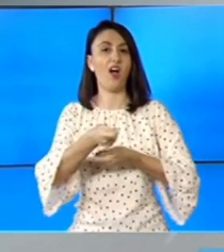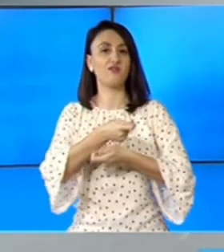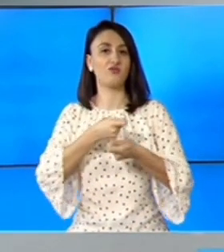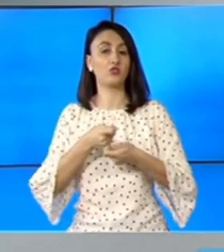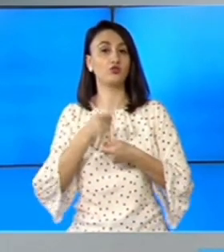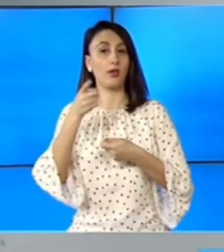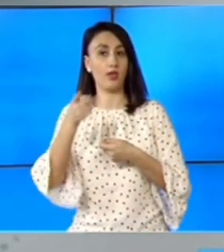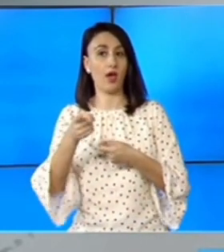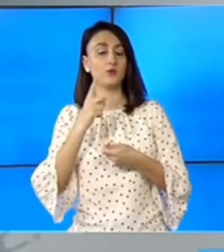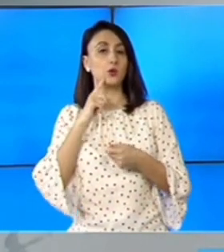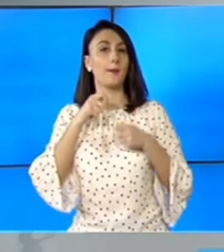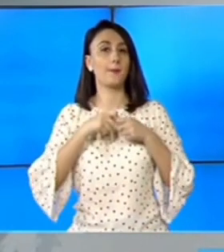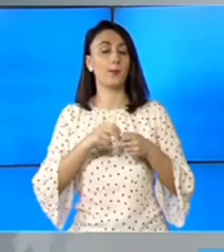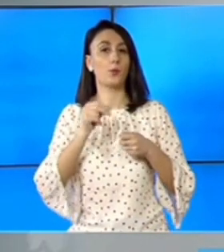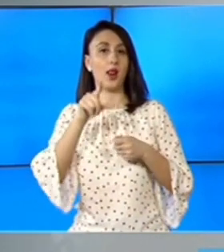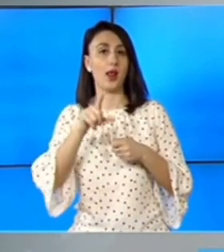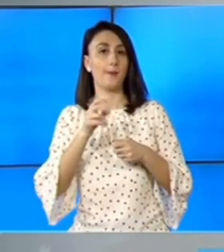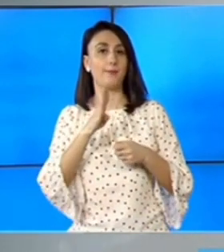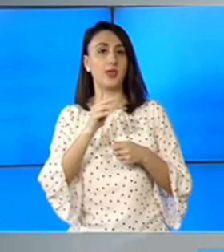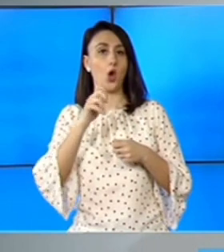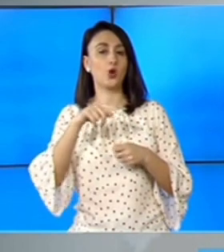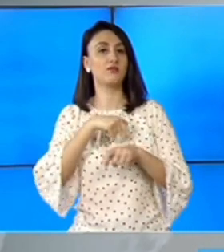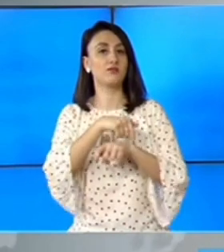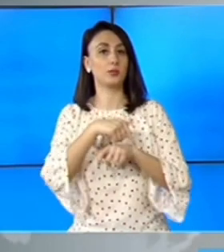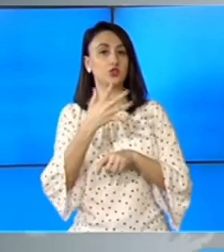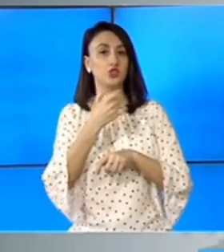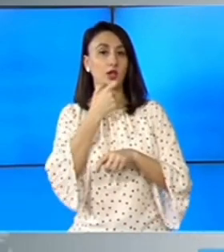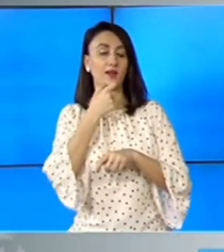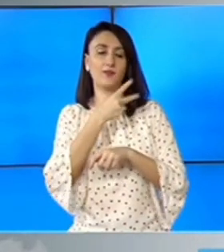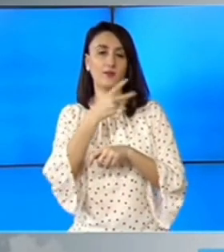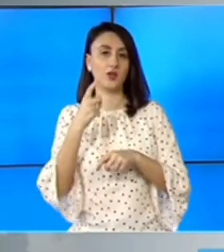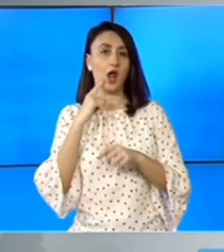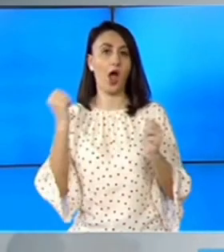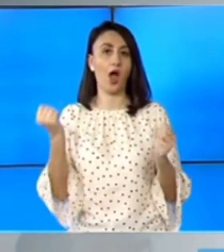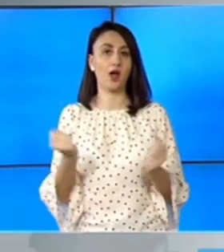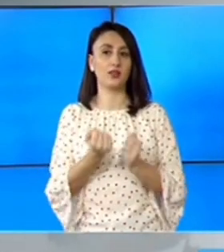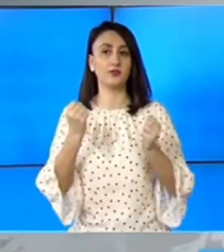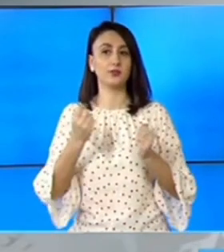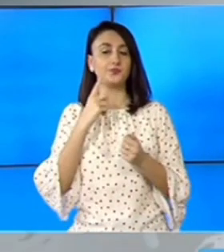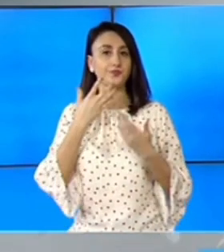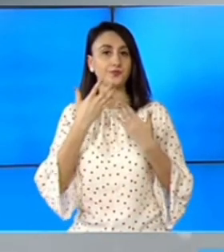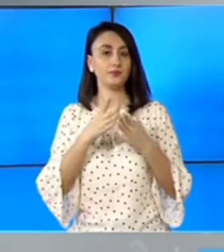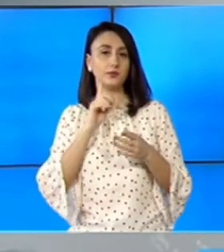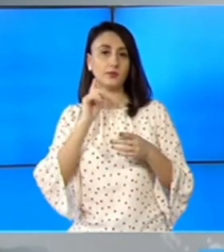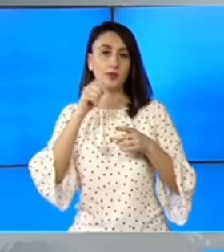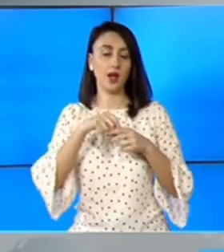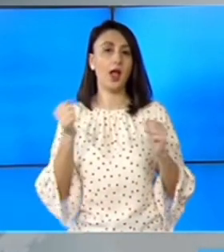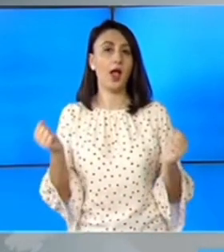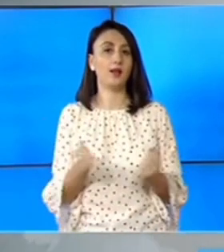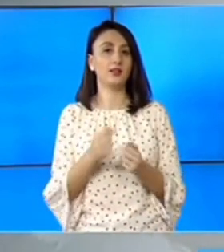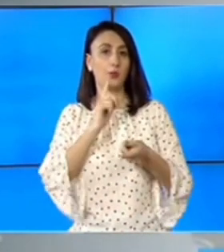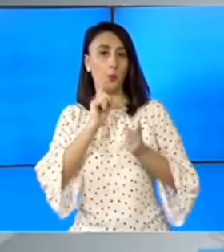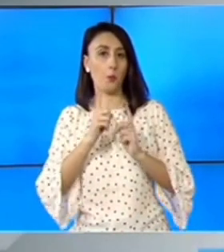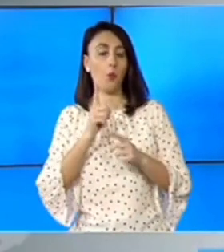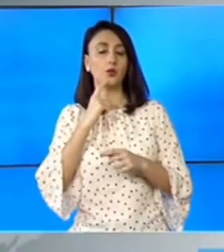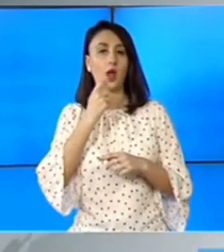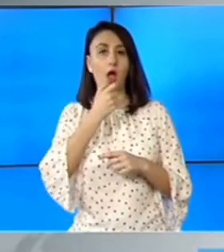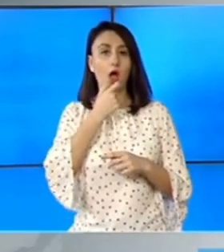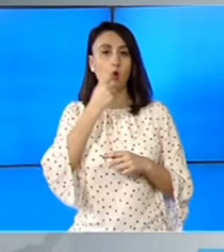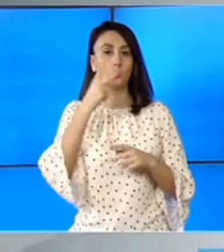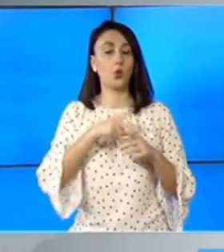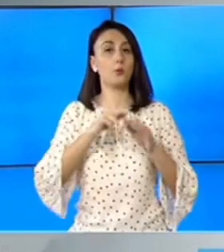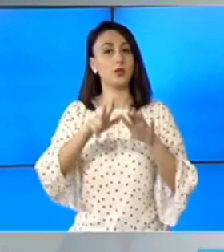Ioana Mihăilă a fost membru PNL BiHOR timp de 5 ani, dar fără să fie activă. A început să se implice activ în politică în anul